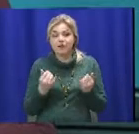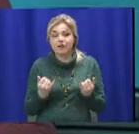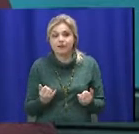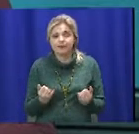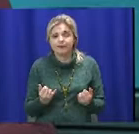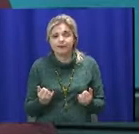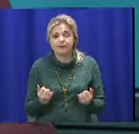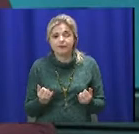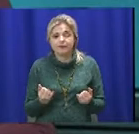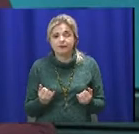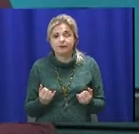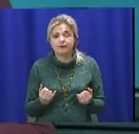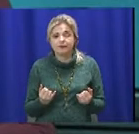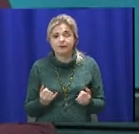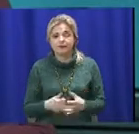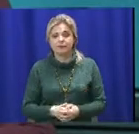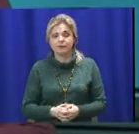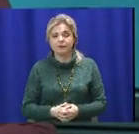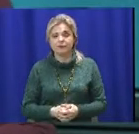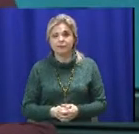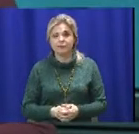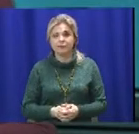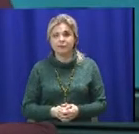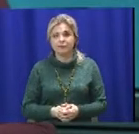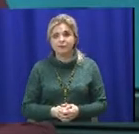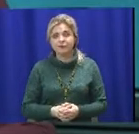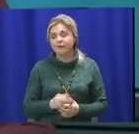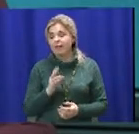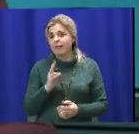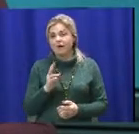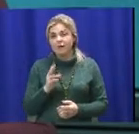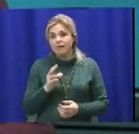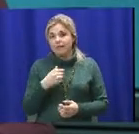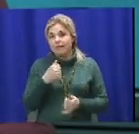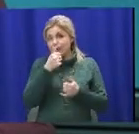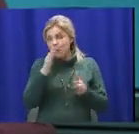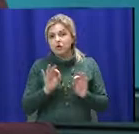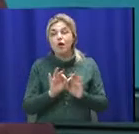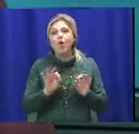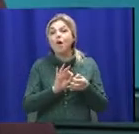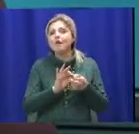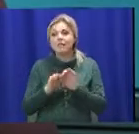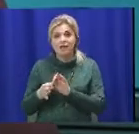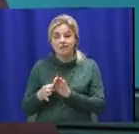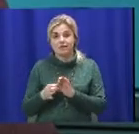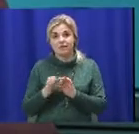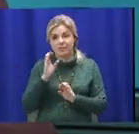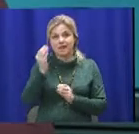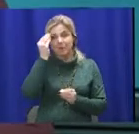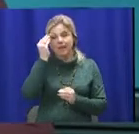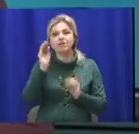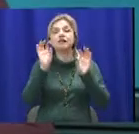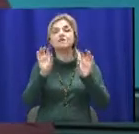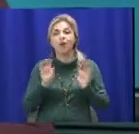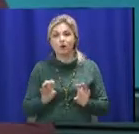тот случай, який ми можем прокомментирувати з точки зрення нормативних